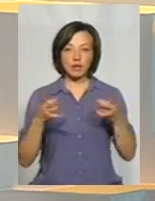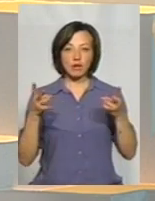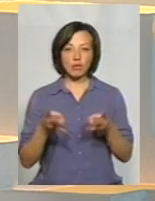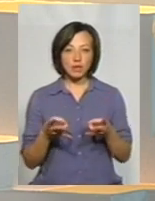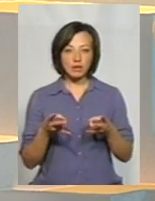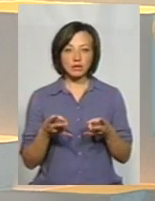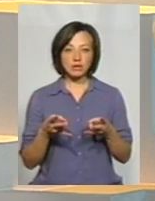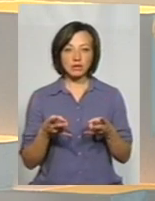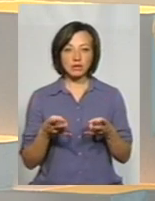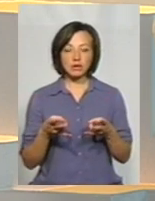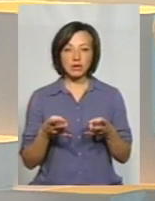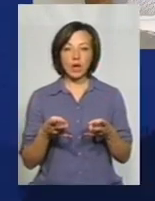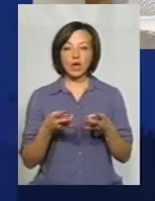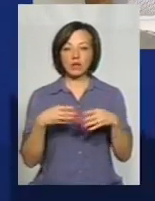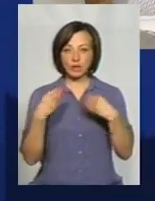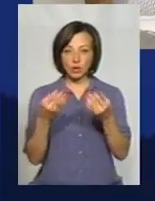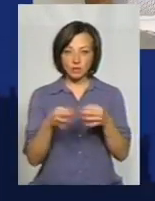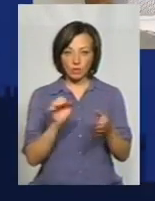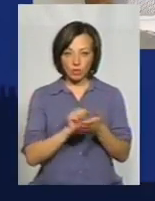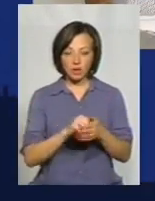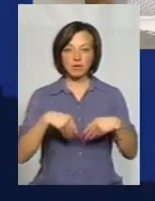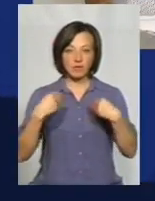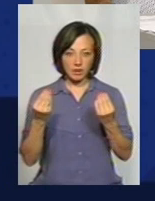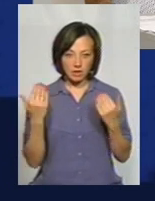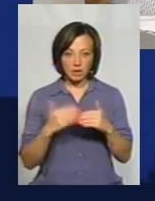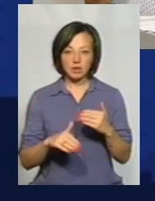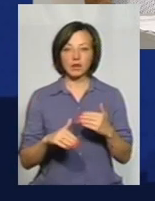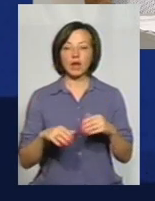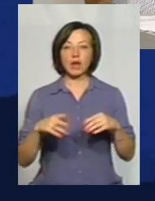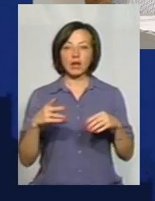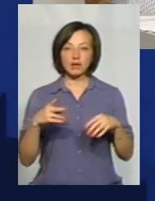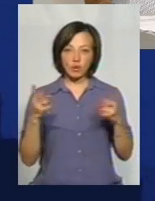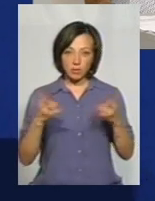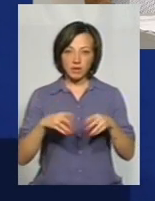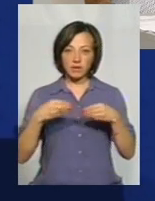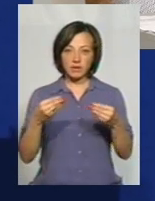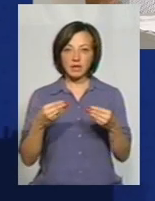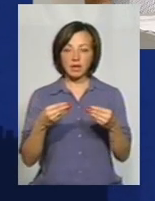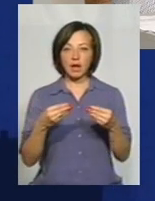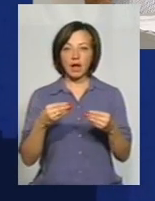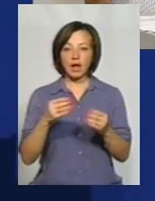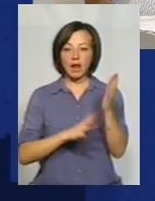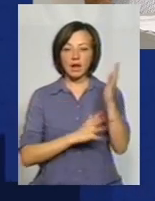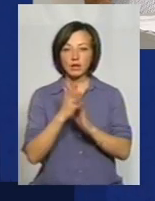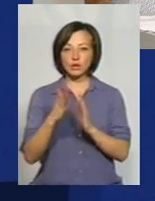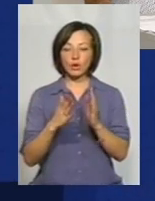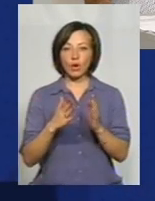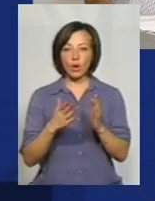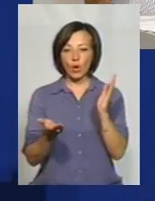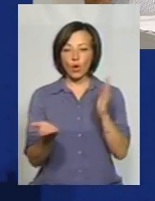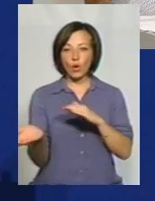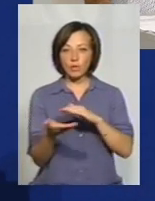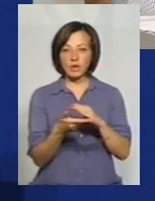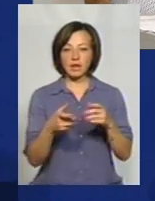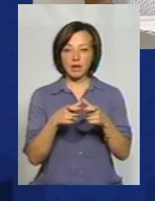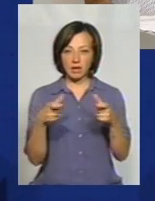визнати дозв'язані документи, видані, необхідно видати лісорубні квитки, терміново видаються. Зараз ми видали